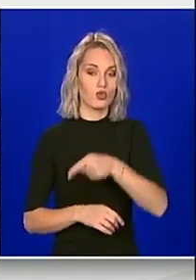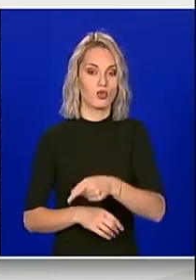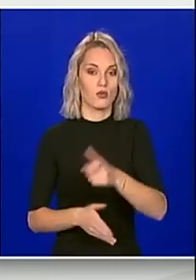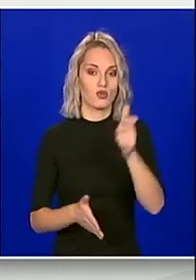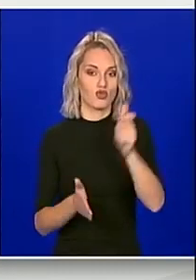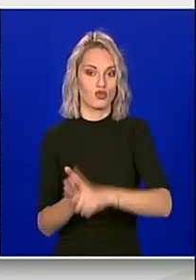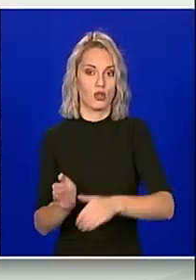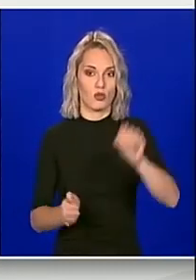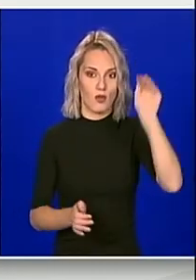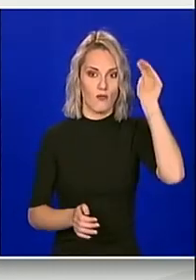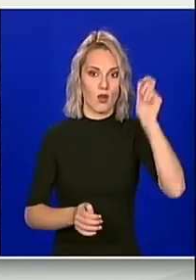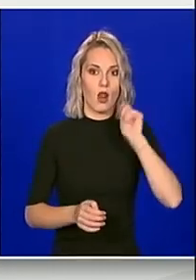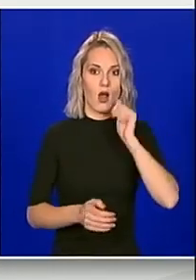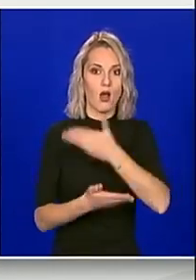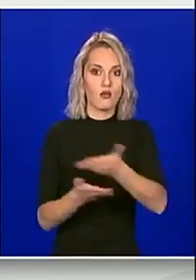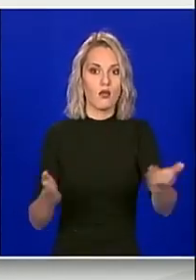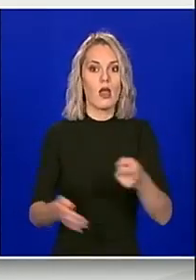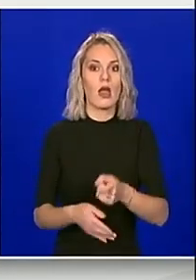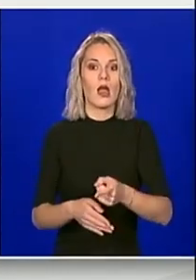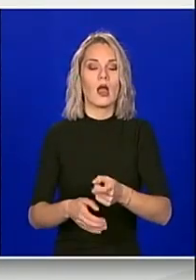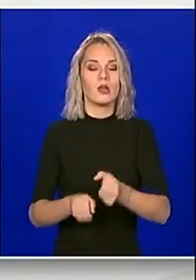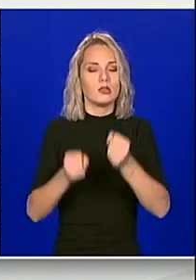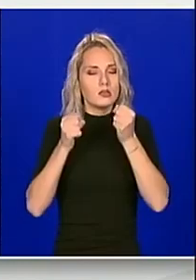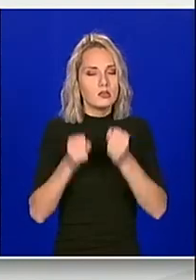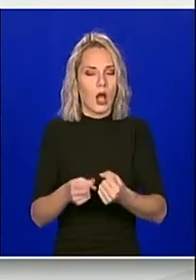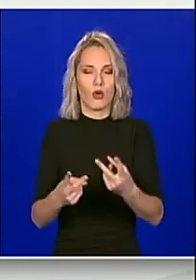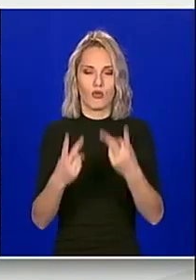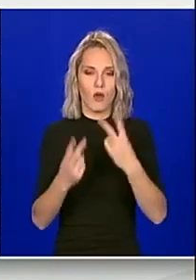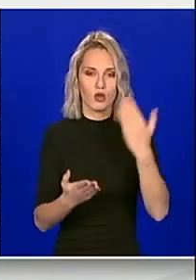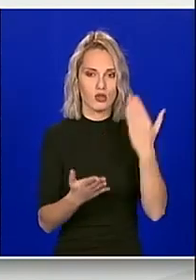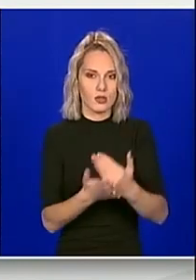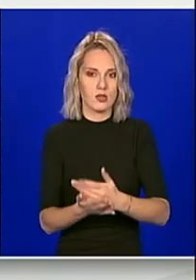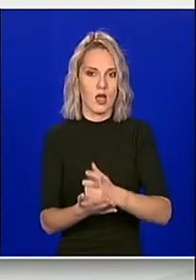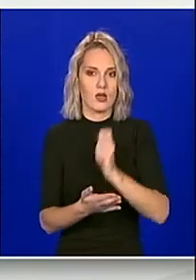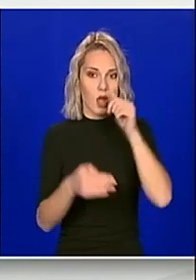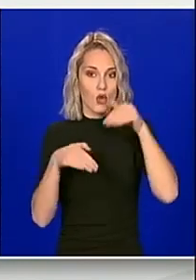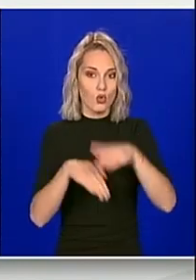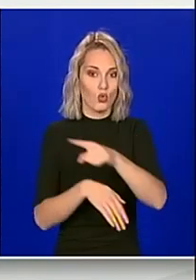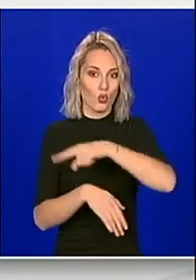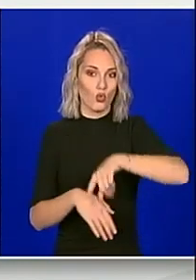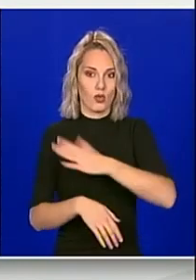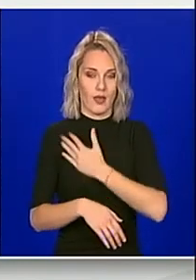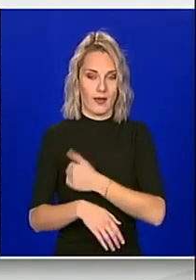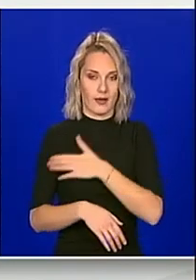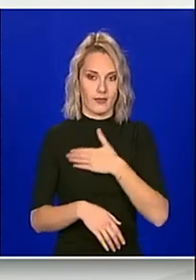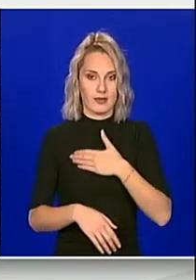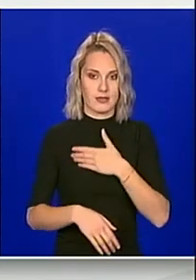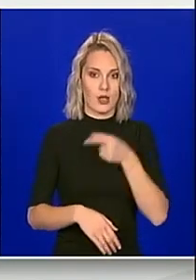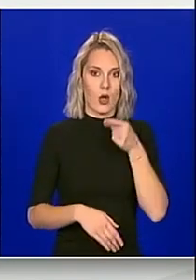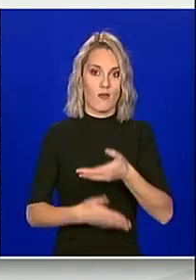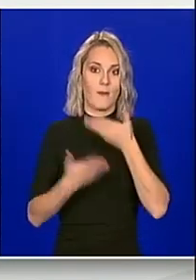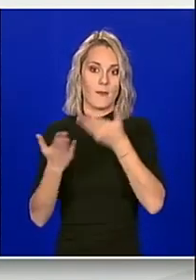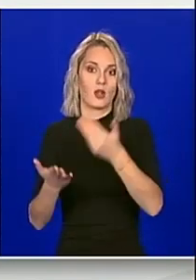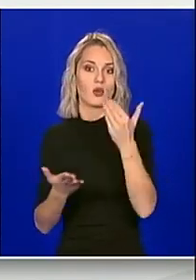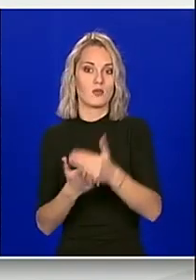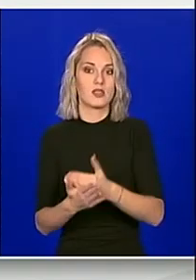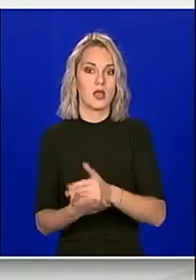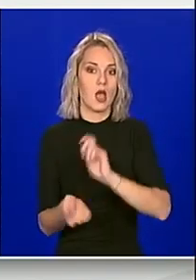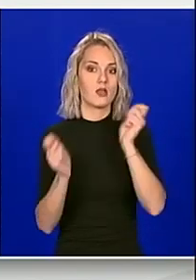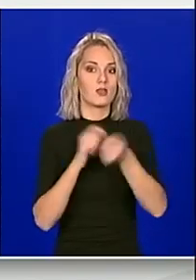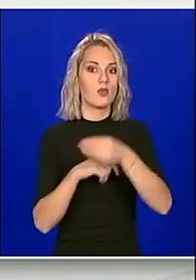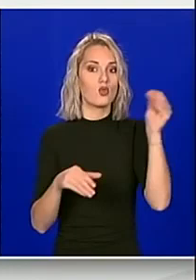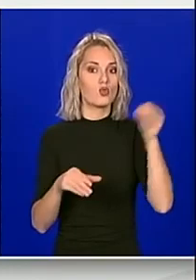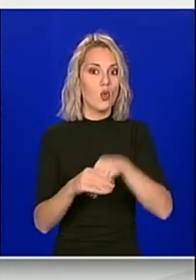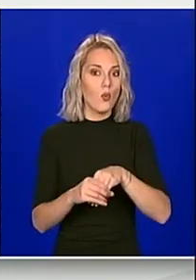i članovi vlade. Radi se o iznimno važnom zakonu za građane Republike Hrvatske. Ovim predlogom zakona, izmjenama i